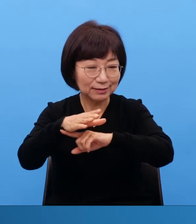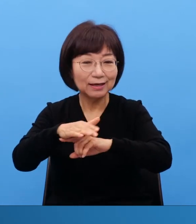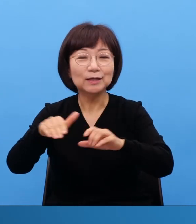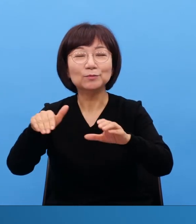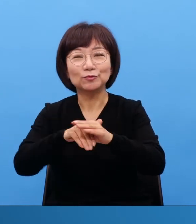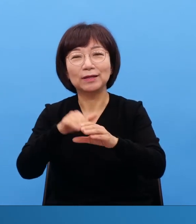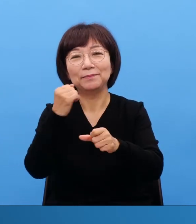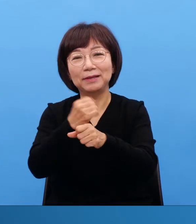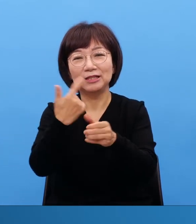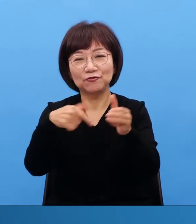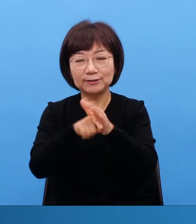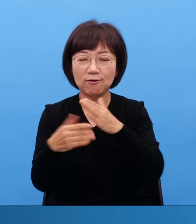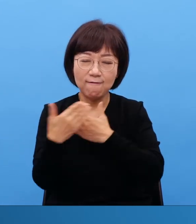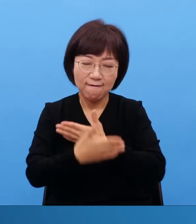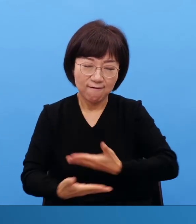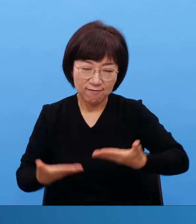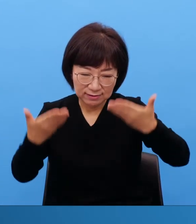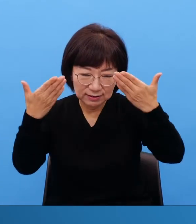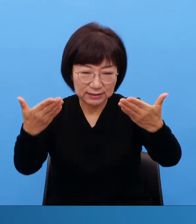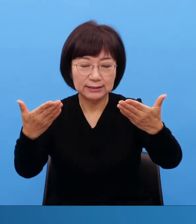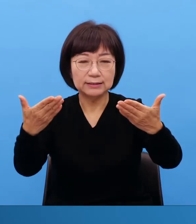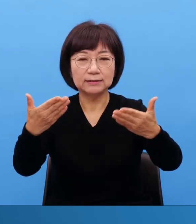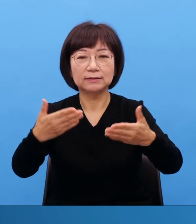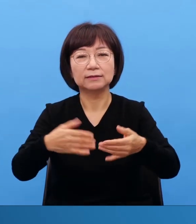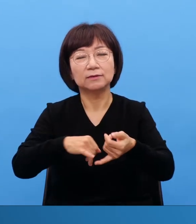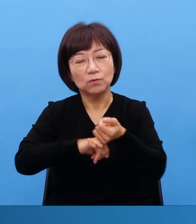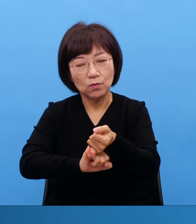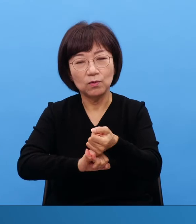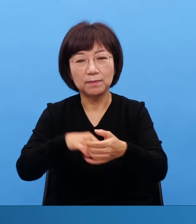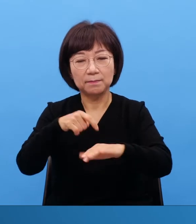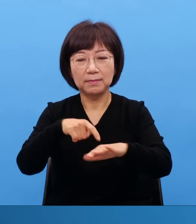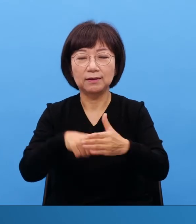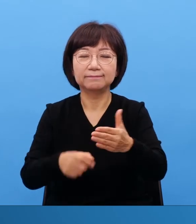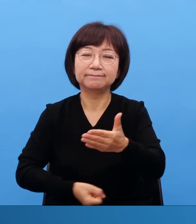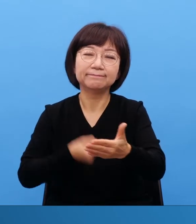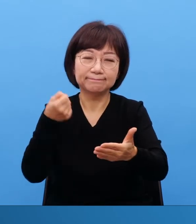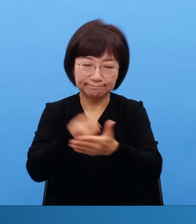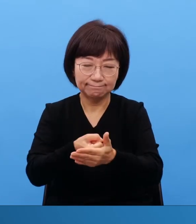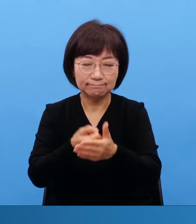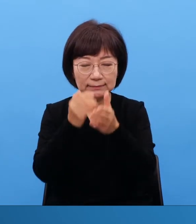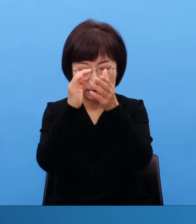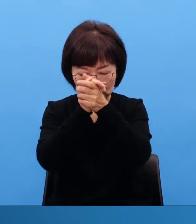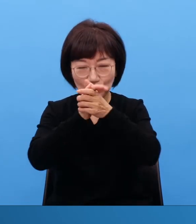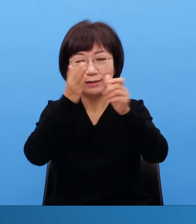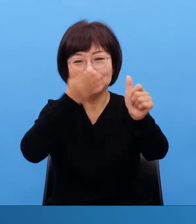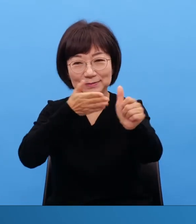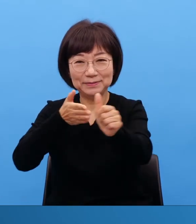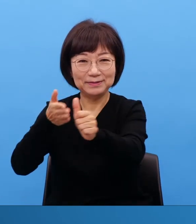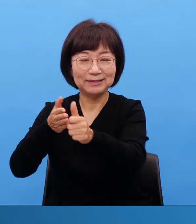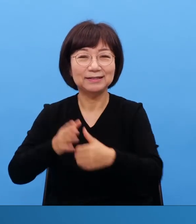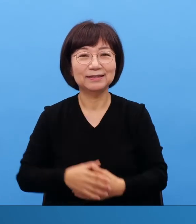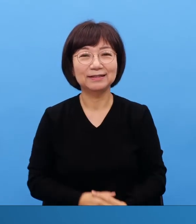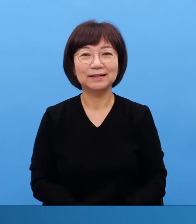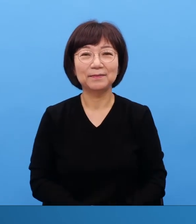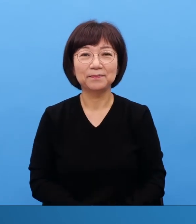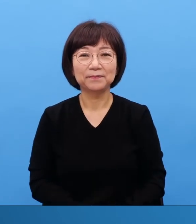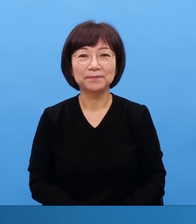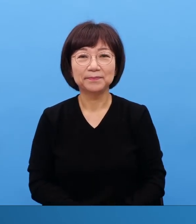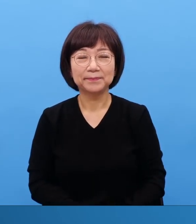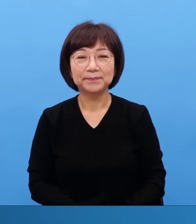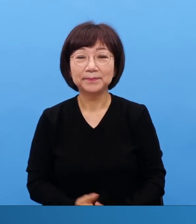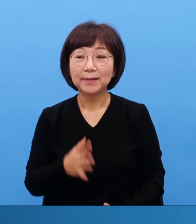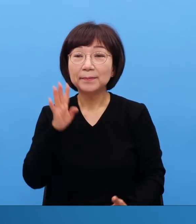중직자들의 기도입니다 우리가 모르고 있으면 뭐 나오고 있을 때